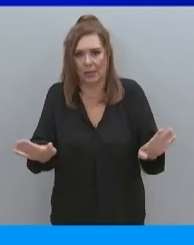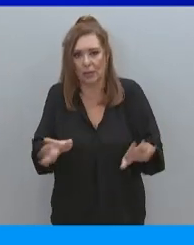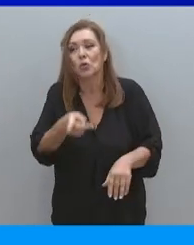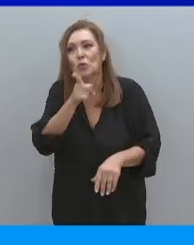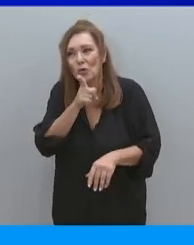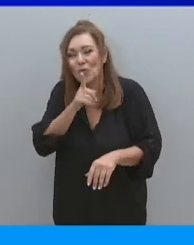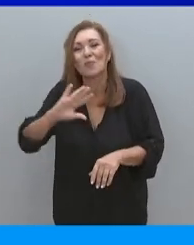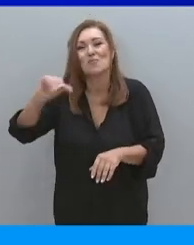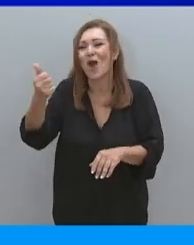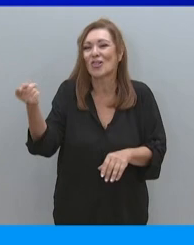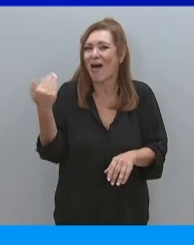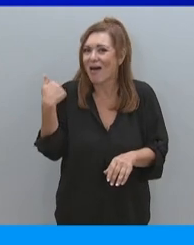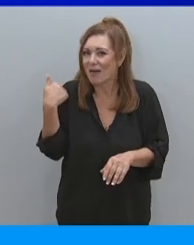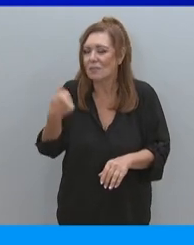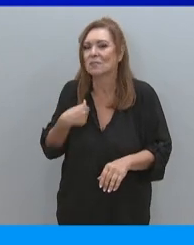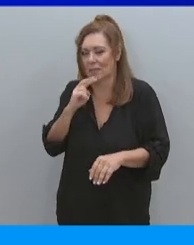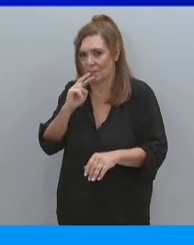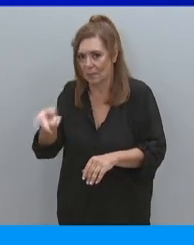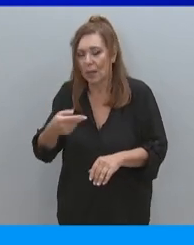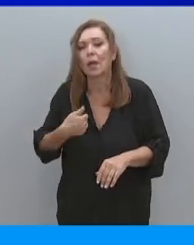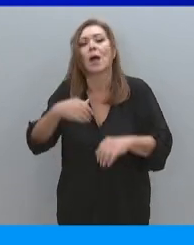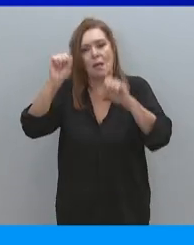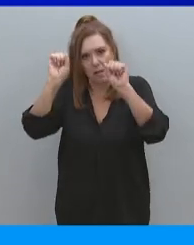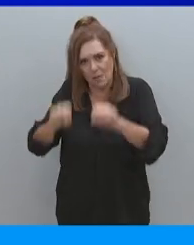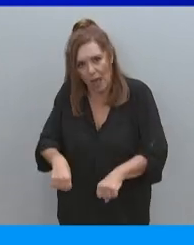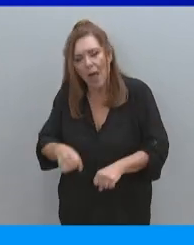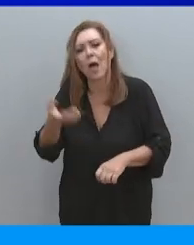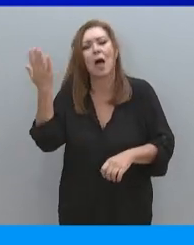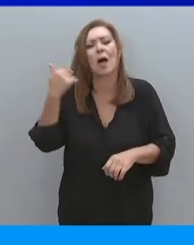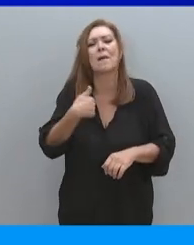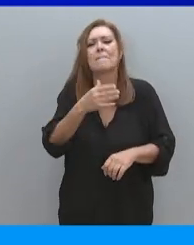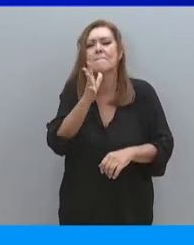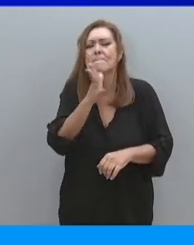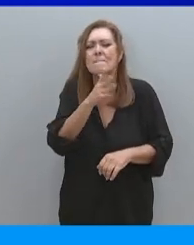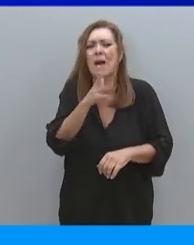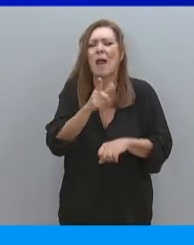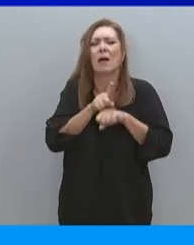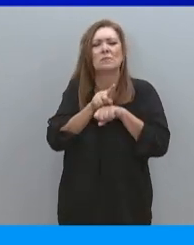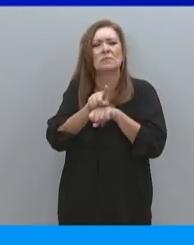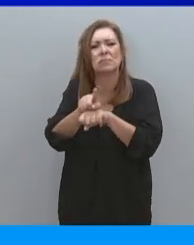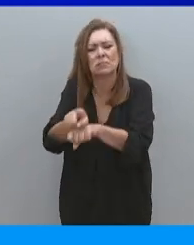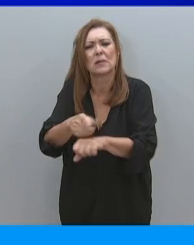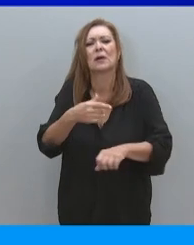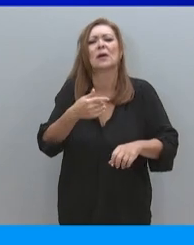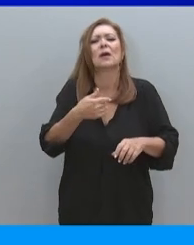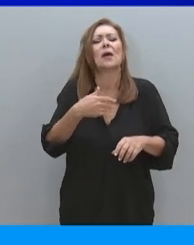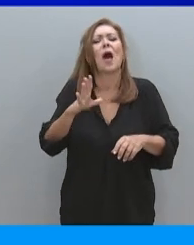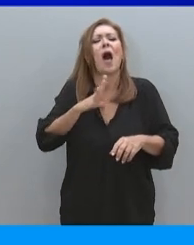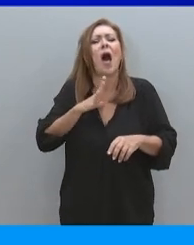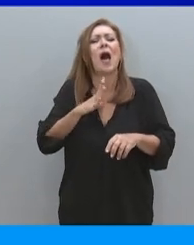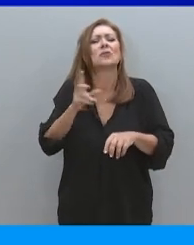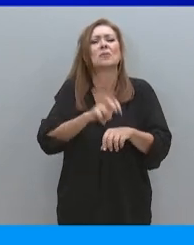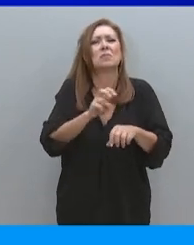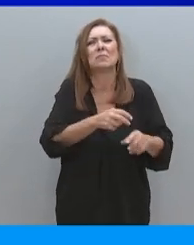ερώτημά σας. Έχουμε συμφωνήσει να αποστείλουμε κάποια παλαιότερα θωρακισμένα οχήματα μεταφοράς προσωπικού υπό την